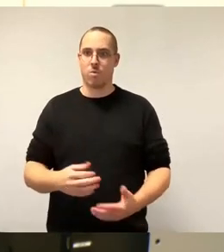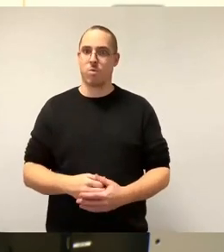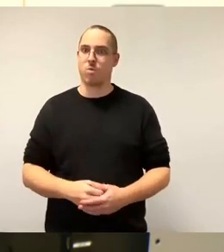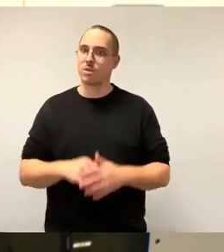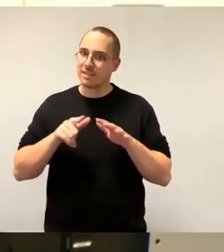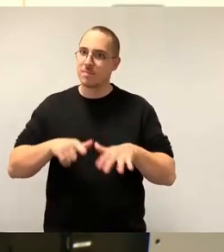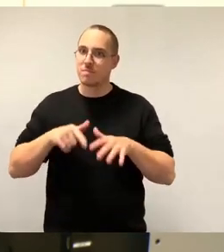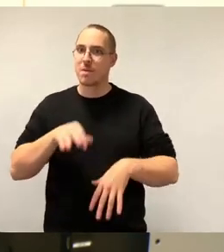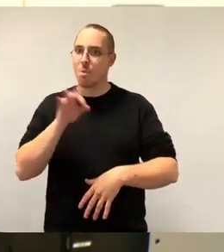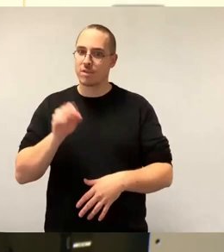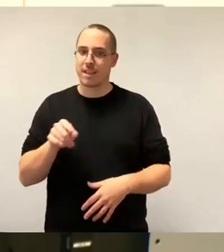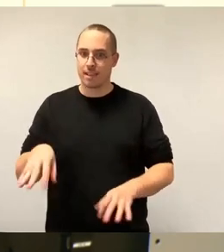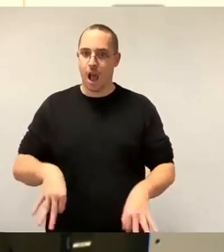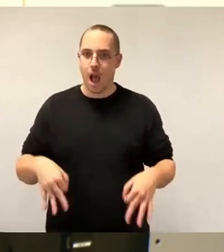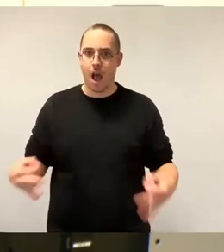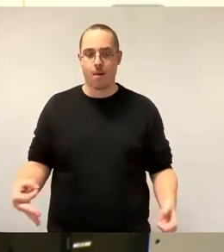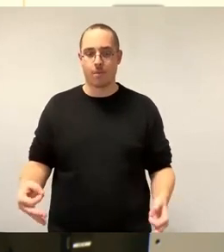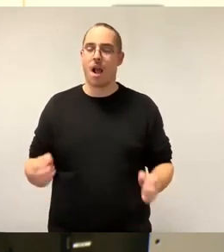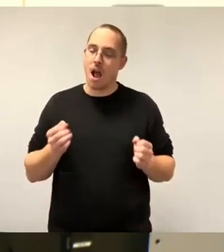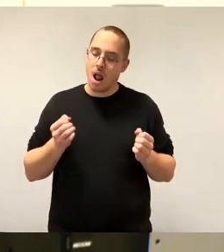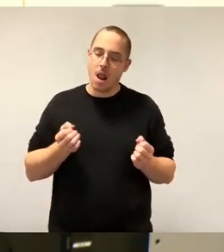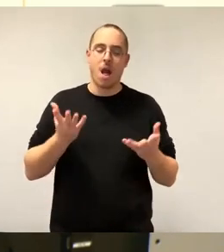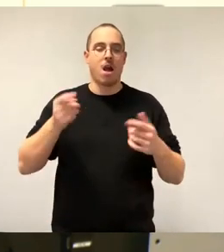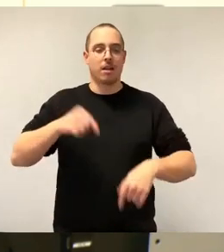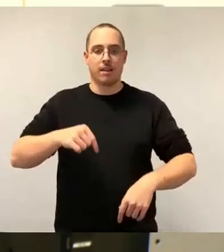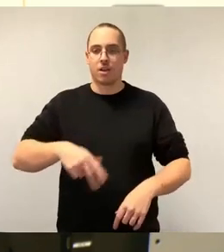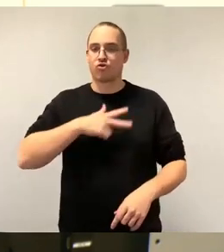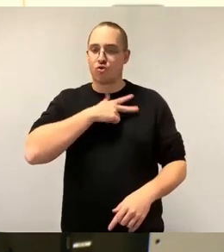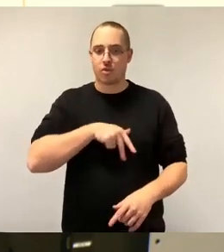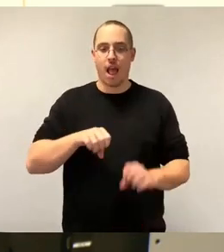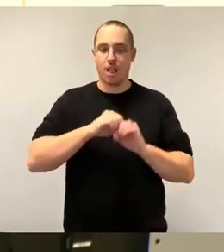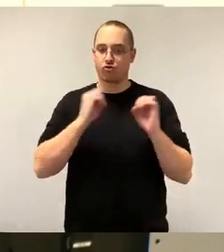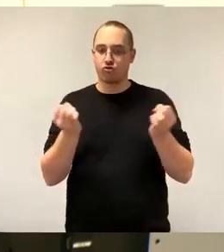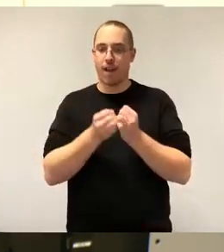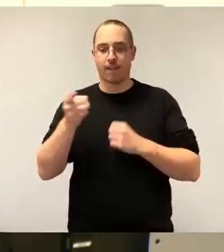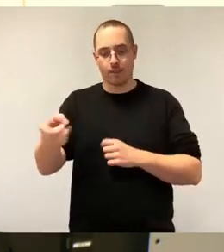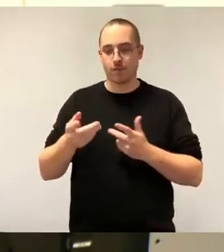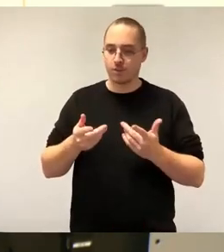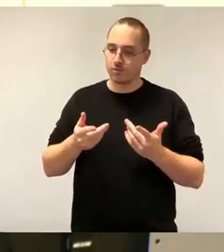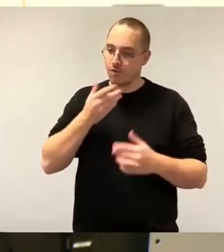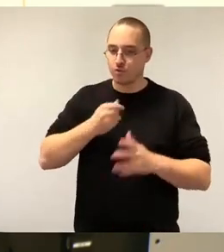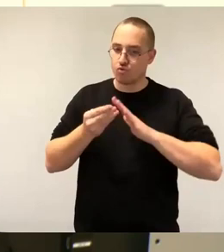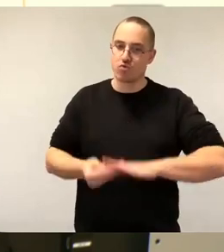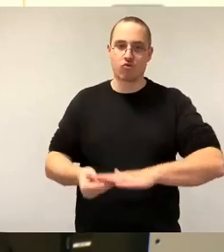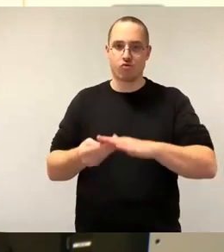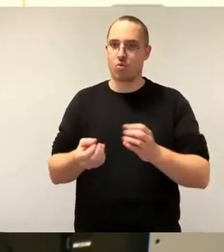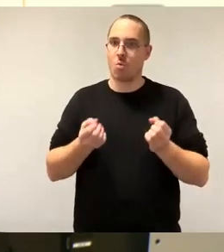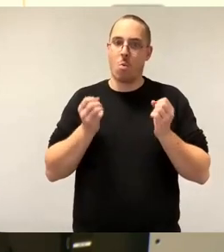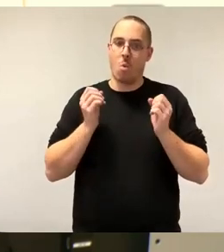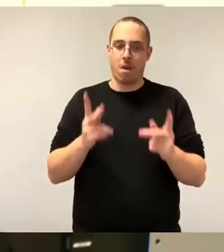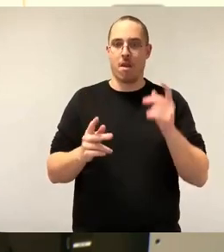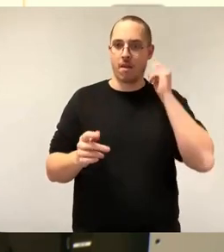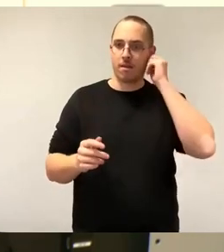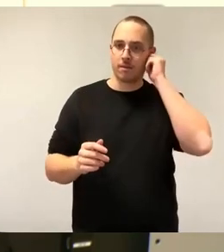einem Sozialstaat. Denn es ist ein großes Problem, dass die viertstärkste Volkswirtschaft auf dieser Welt eben offensichtlich nicht in der Lage ist, sich